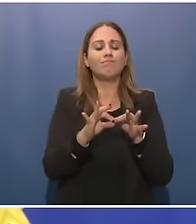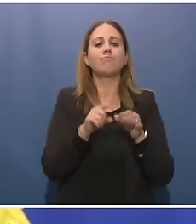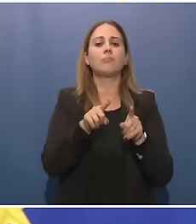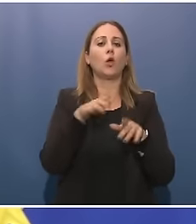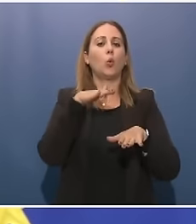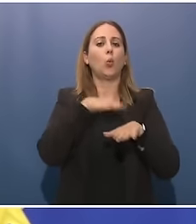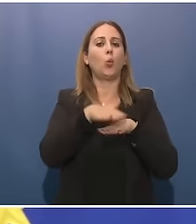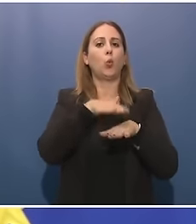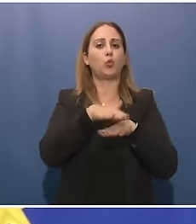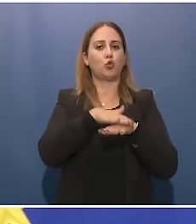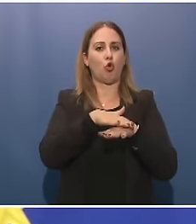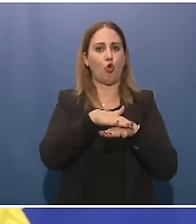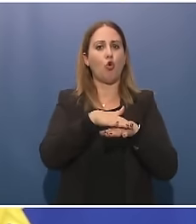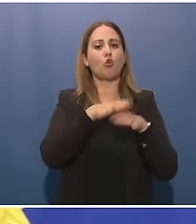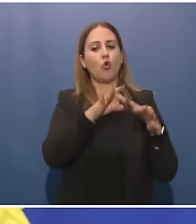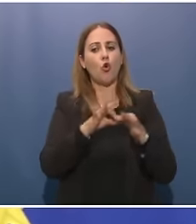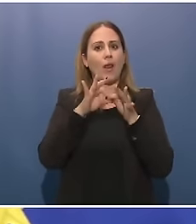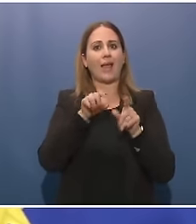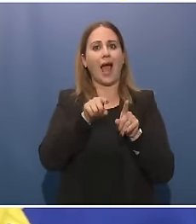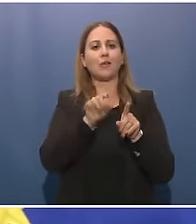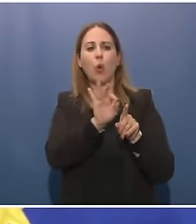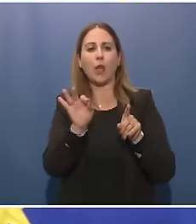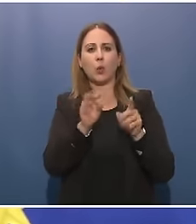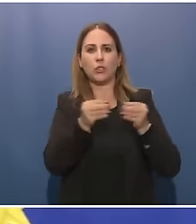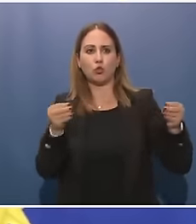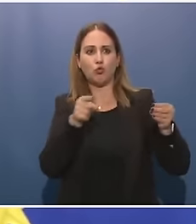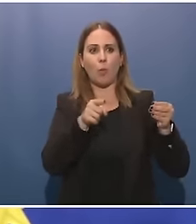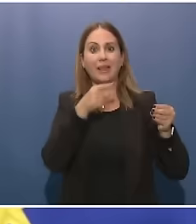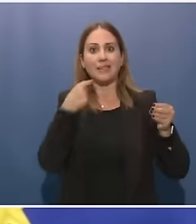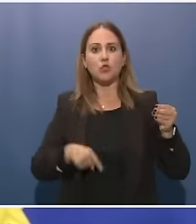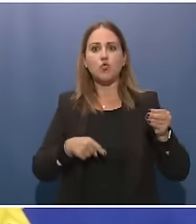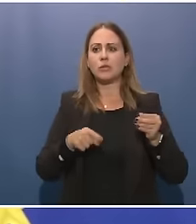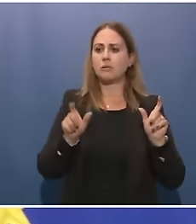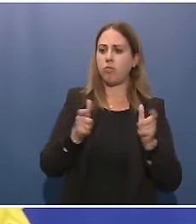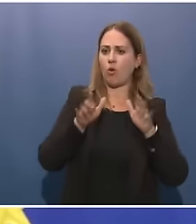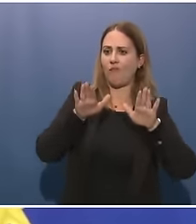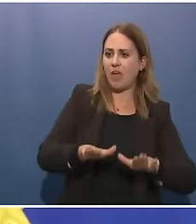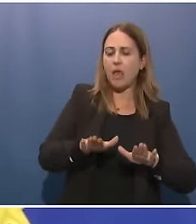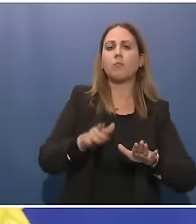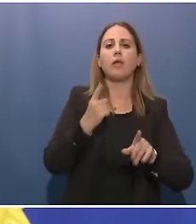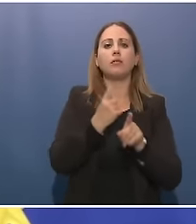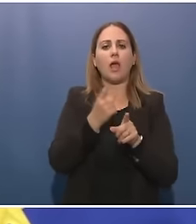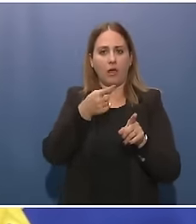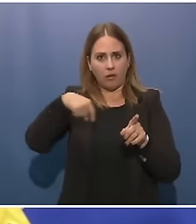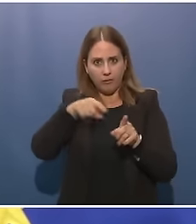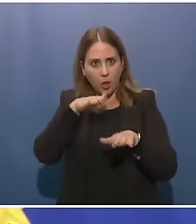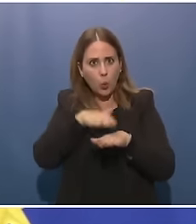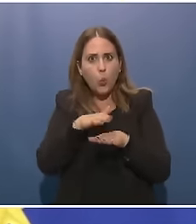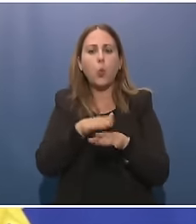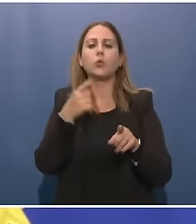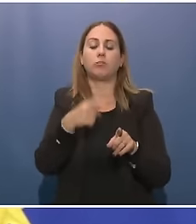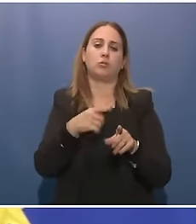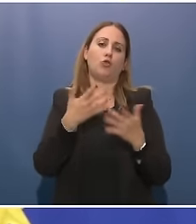generati dagli asset russi immobilizzati, che è stato uno dei grandi, si direbbe, dei grandi obiettivi e